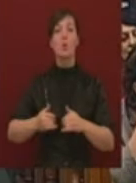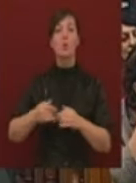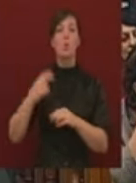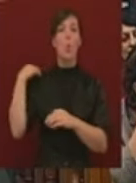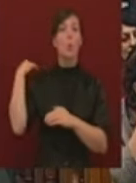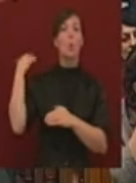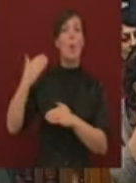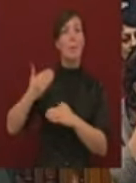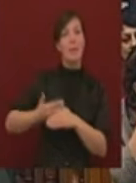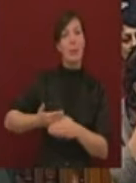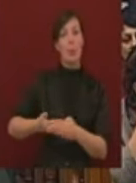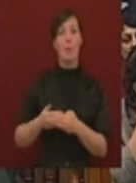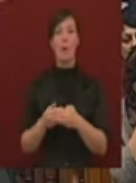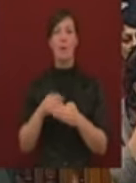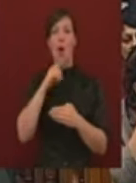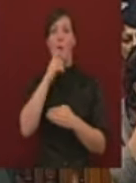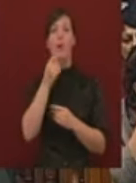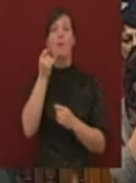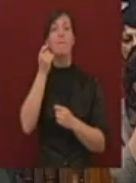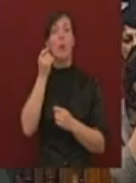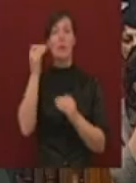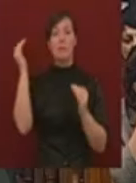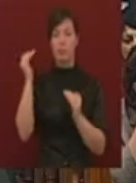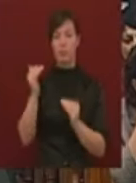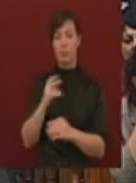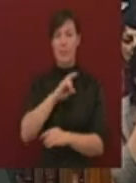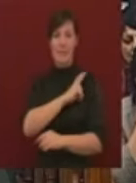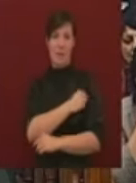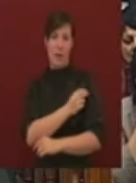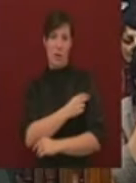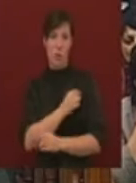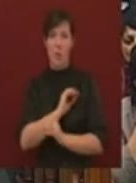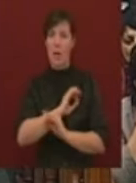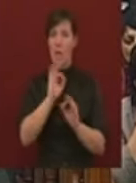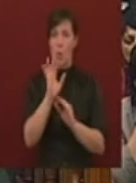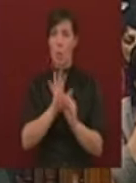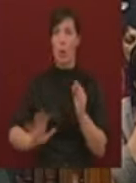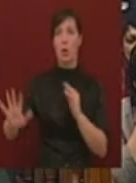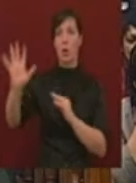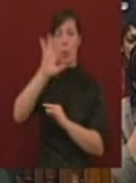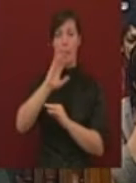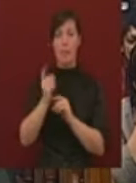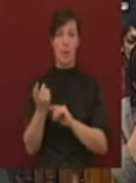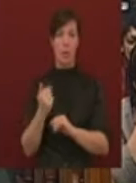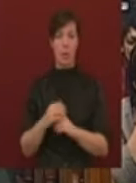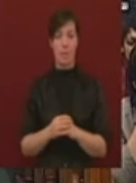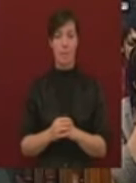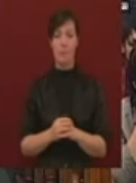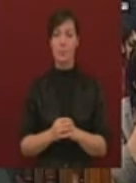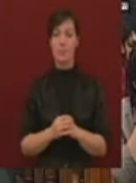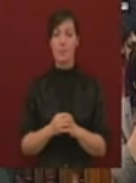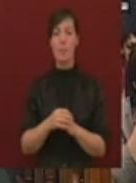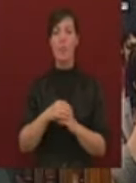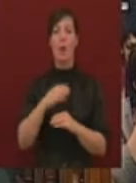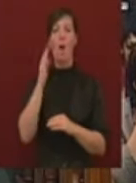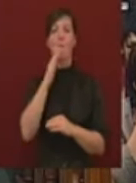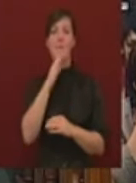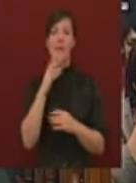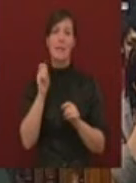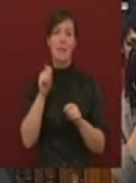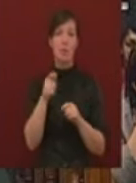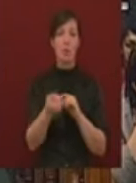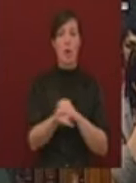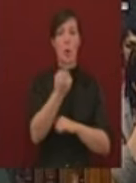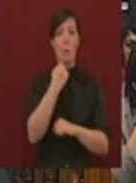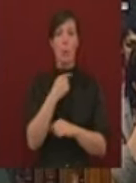legjobban. Tisztelt képviselőtársaim! A mi frakciónk vállalja azt, hogy azok között a Fidesz képviselők között, akik